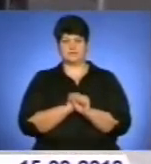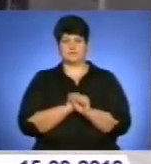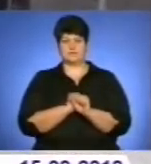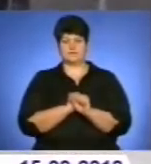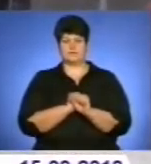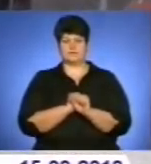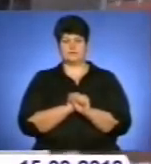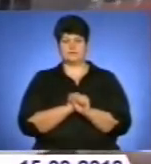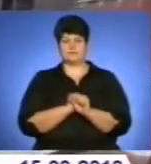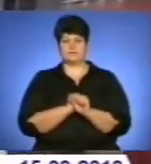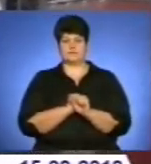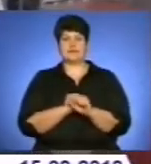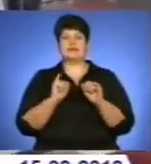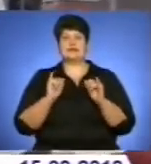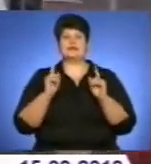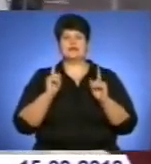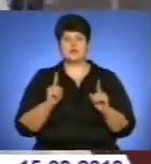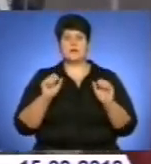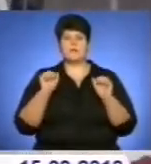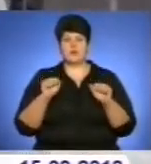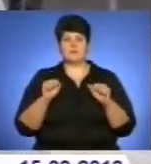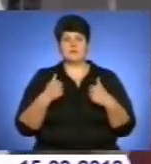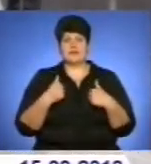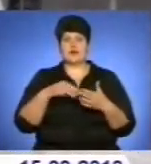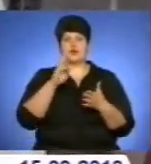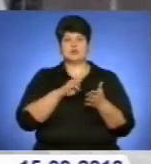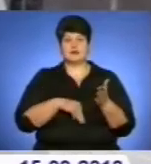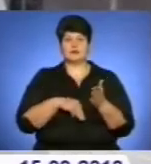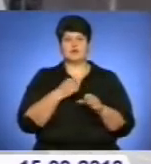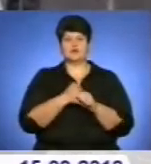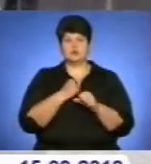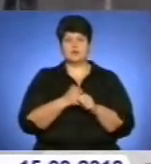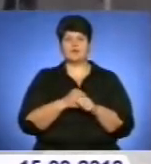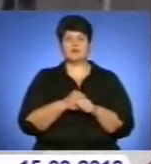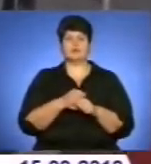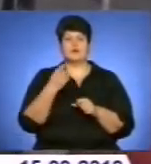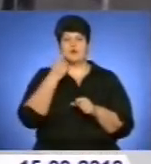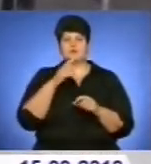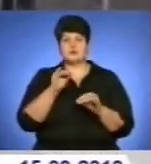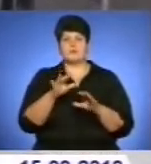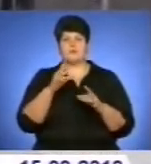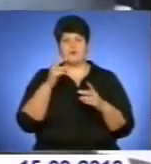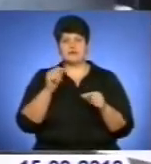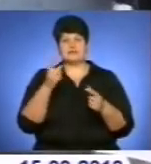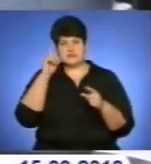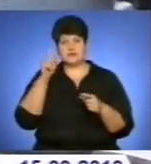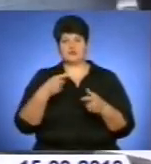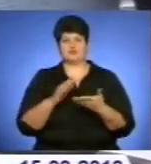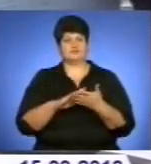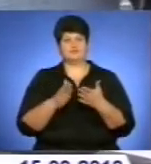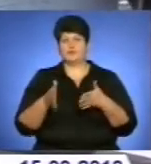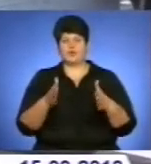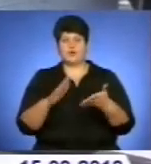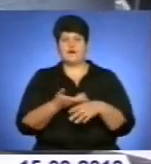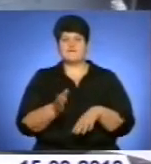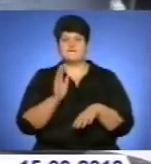перевищували швидкість, дотримувалися безпечної дистанції та правил паркування. ДАІ, обов'язково я подякую, тому що інспекція у нас